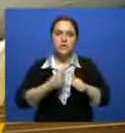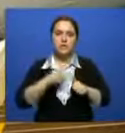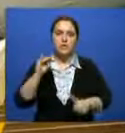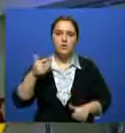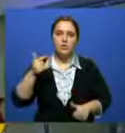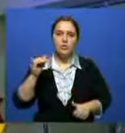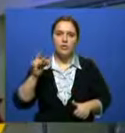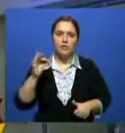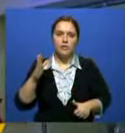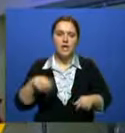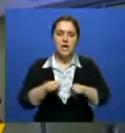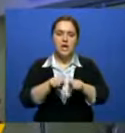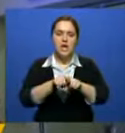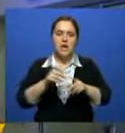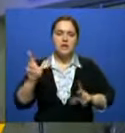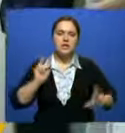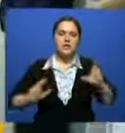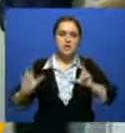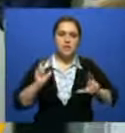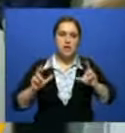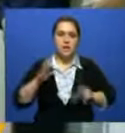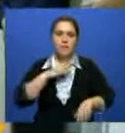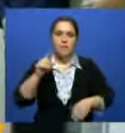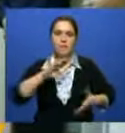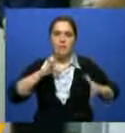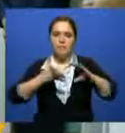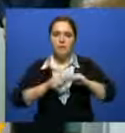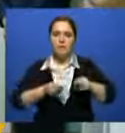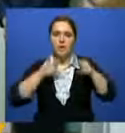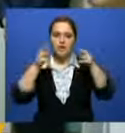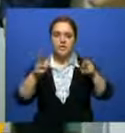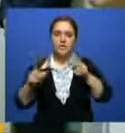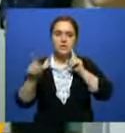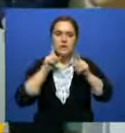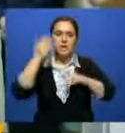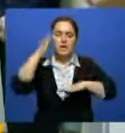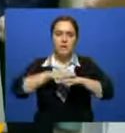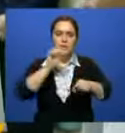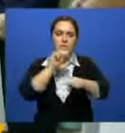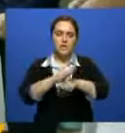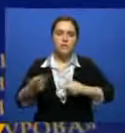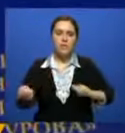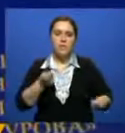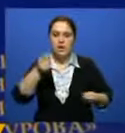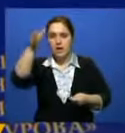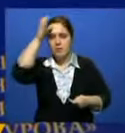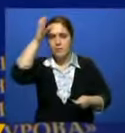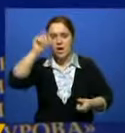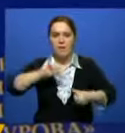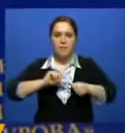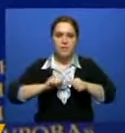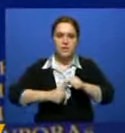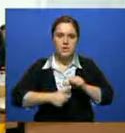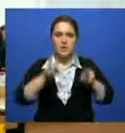6 имени Юрия Гурова, а также профессиональный технический колледж. По итогам выездного совещания городоначальник поручил управлению